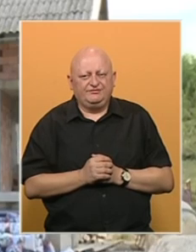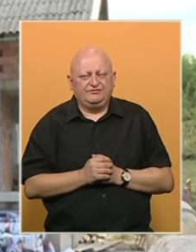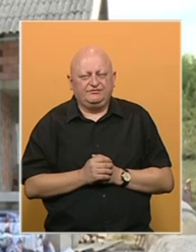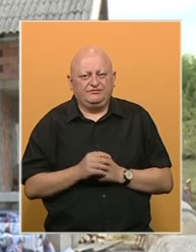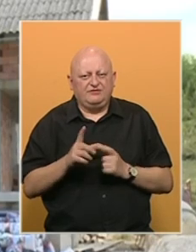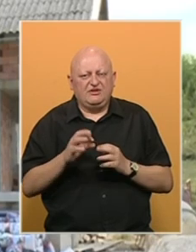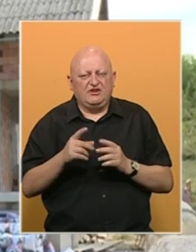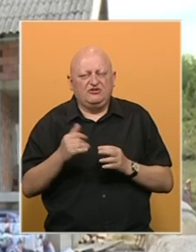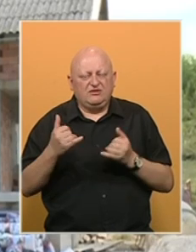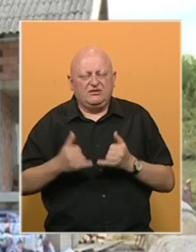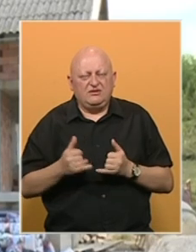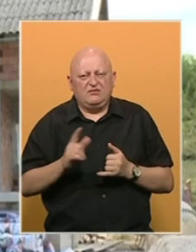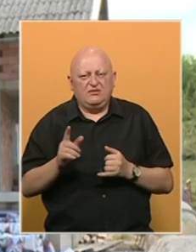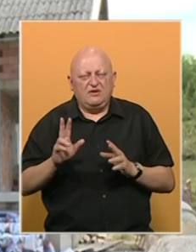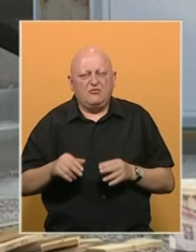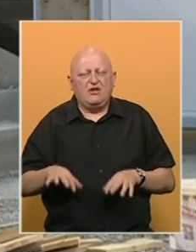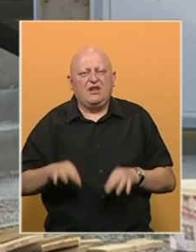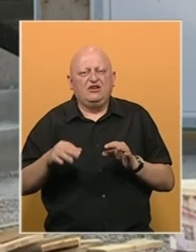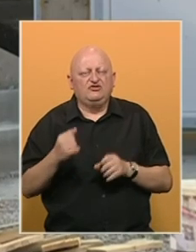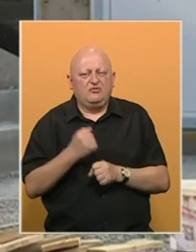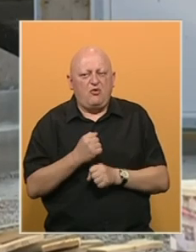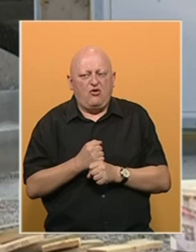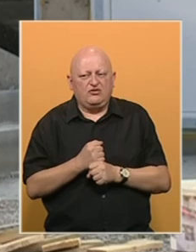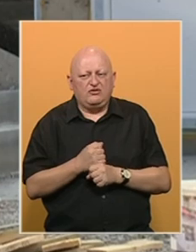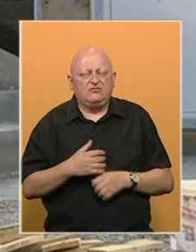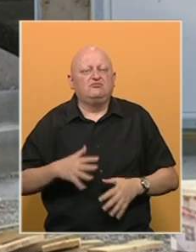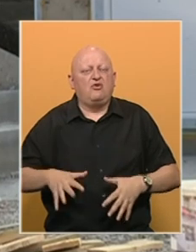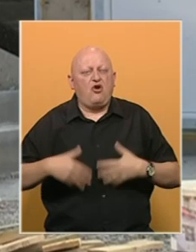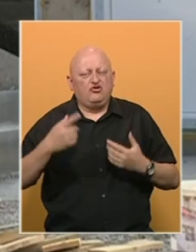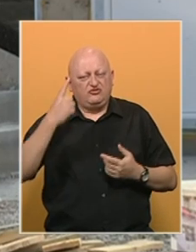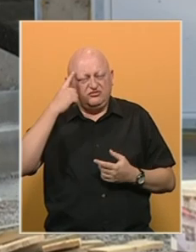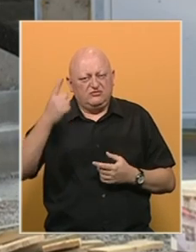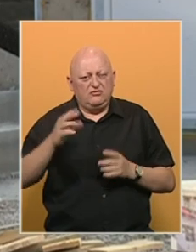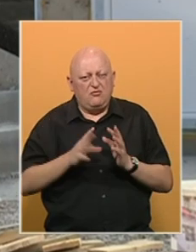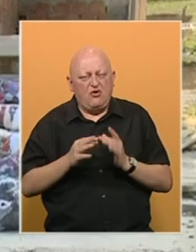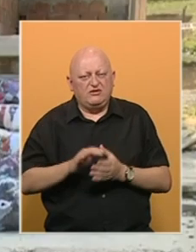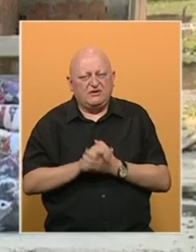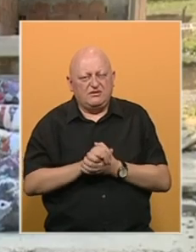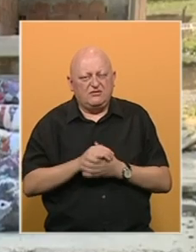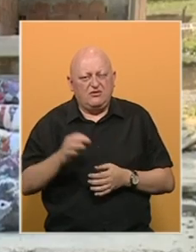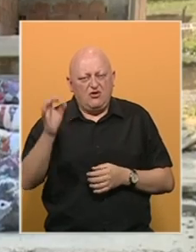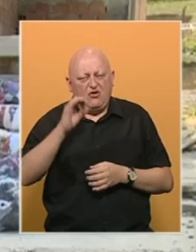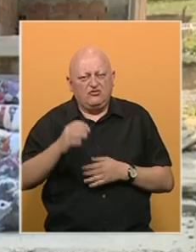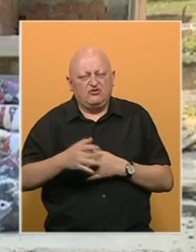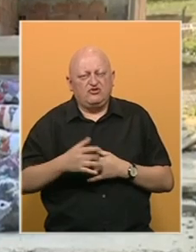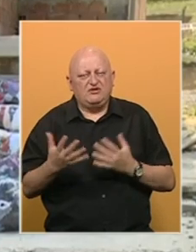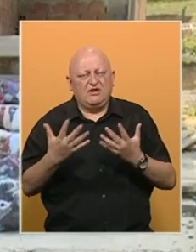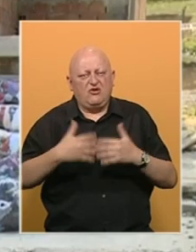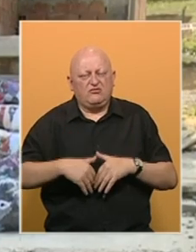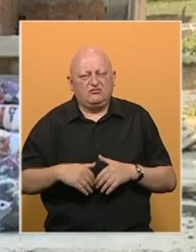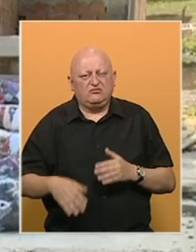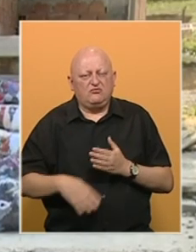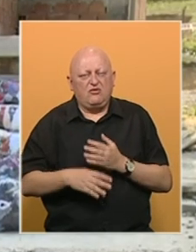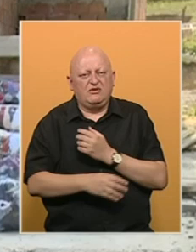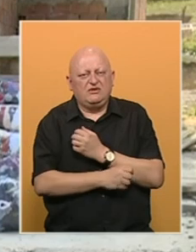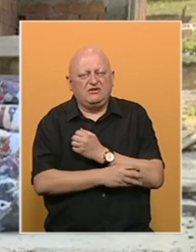Saša Đurić do sada nigdje nije mogao naći posao. Oduševljene je ideje u mozaika prijateljstva da osnivanjem socijalnog preduzeća pomogne